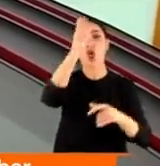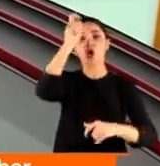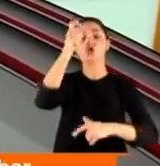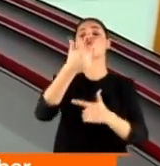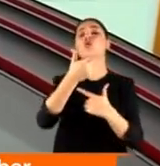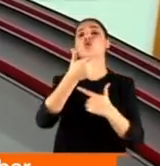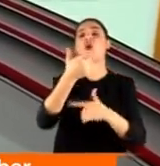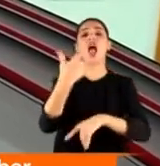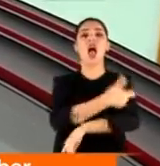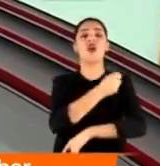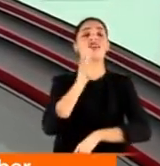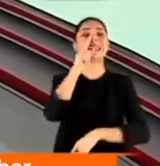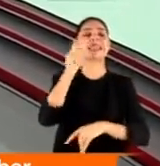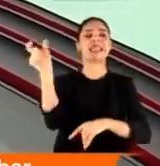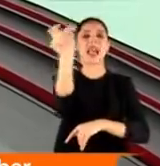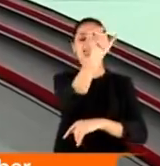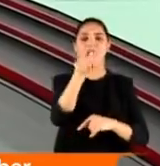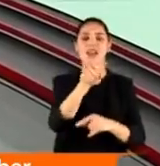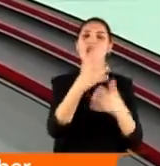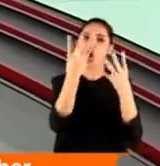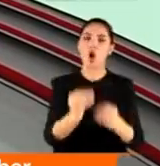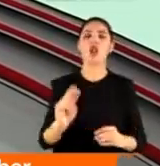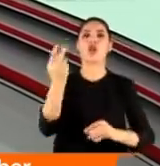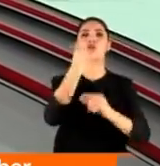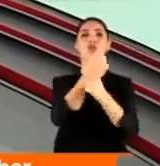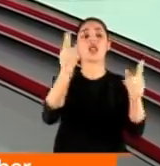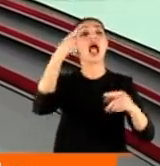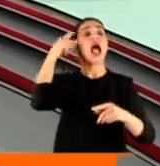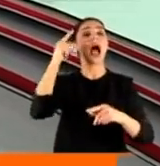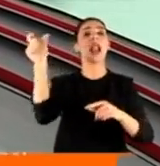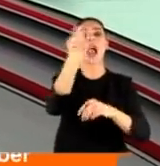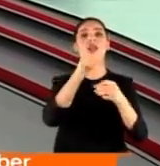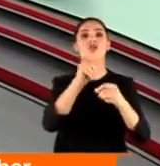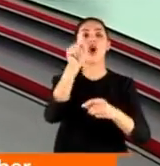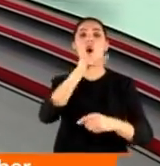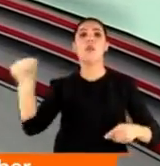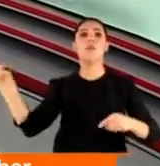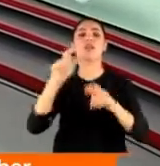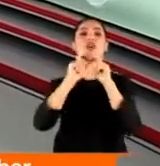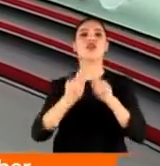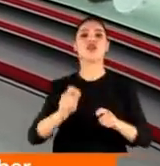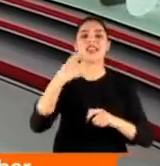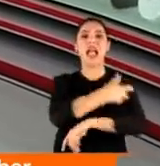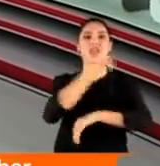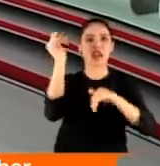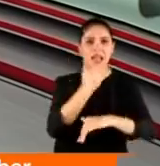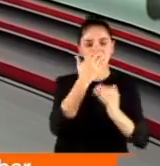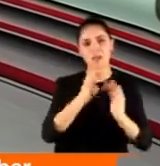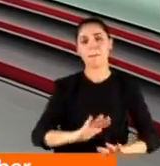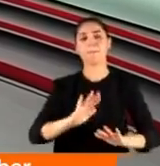Nisan'a, Nisan ayına yetişeceğini müjdeledi. Aralık ayı içinde de 10 milyon doz aşının Çin'den geleceğini biliyoruz.